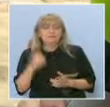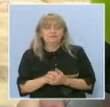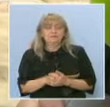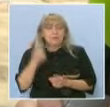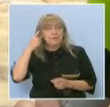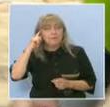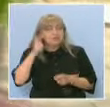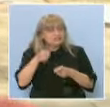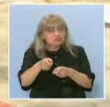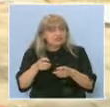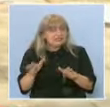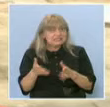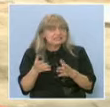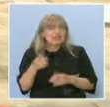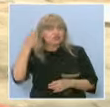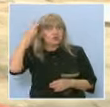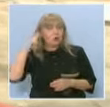Мислил ли си да станеш моряк?